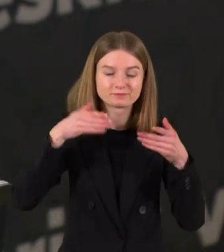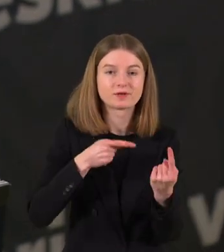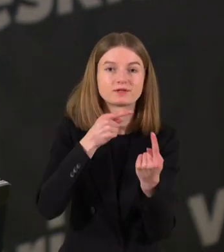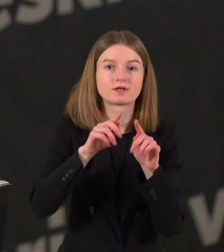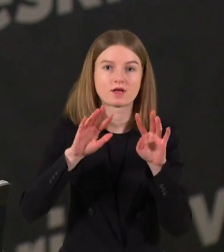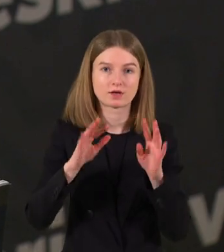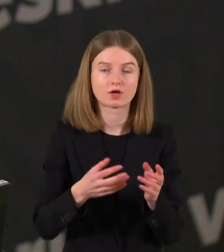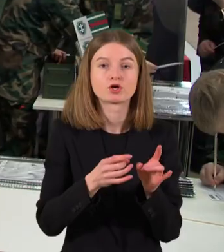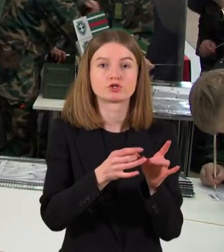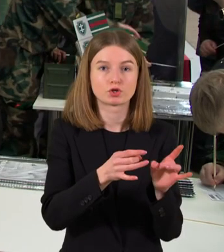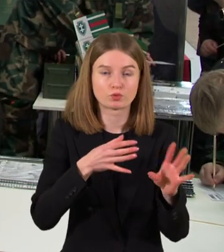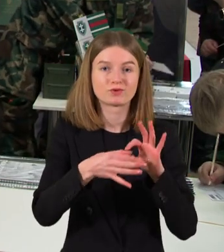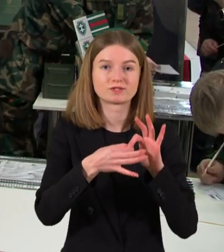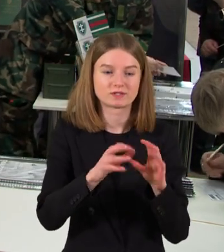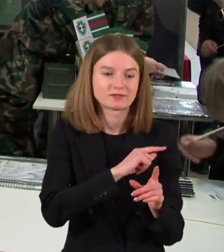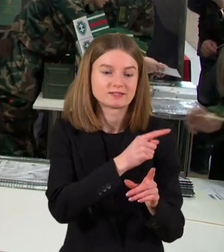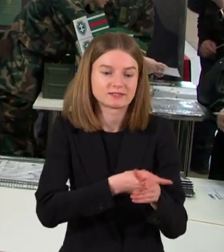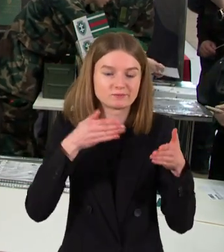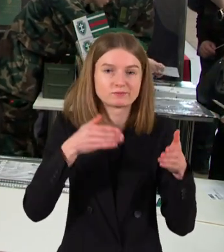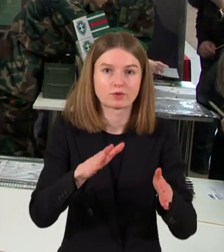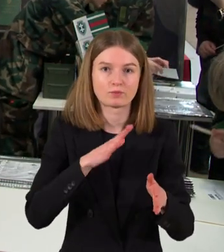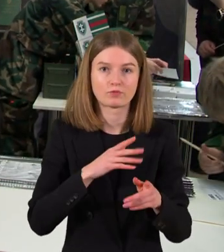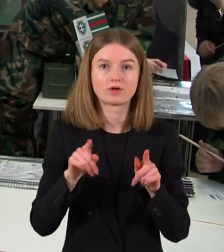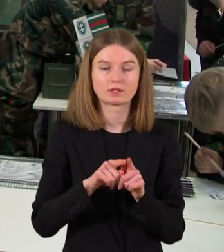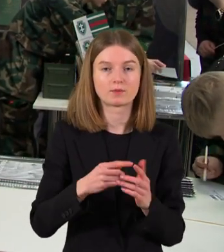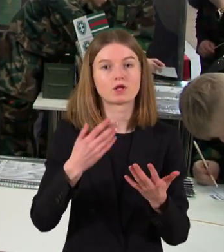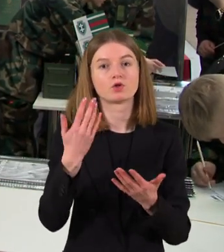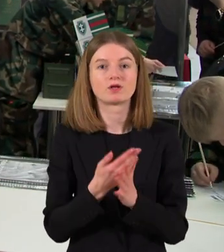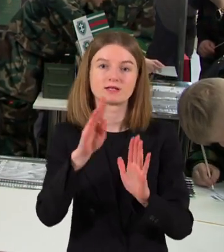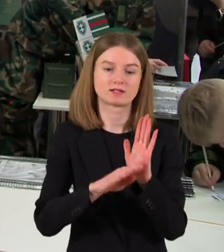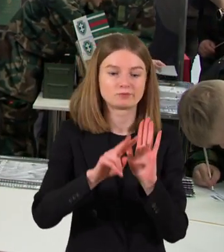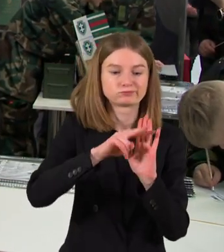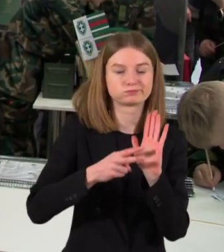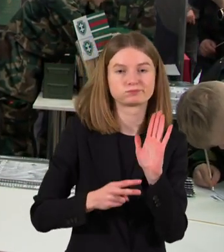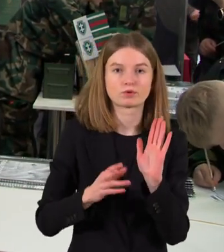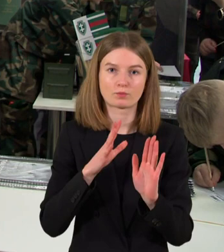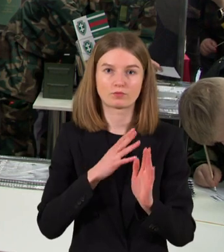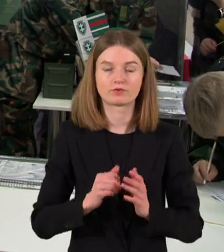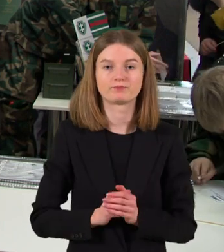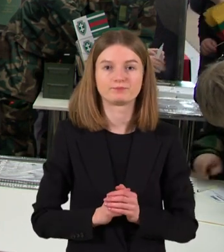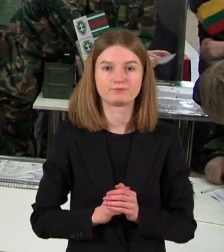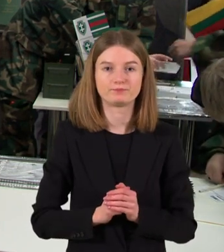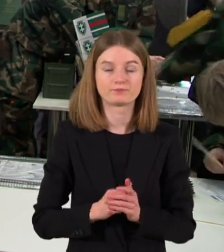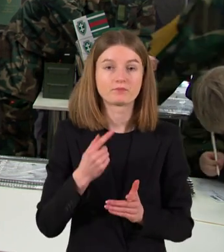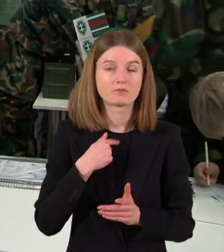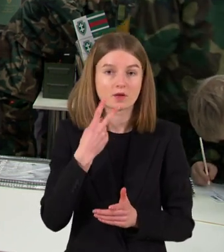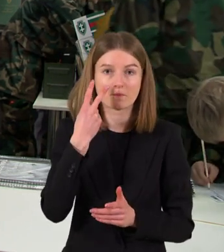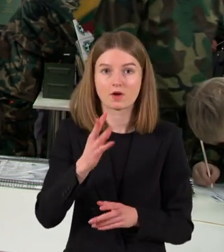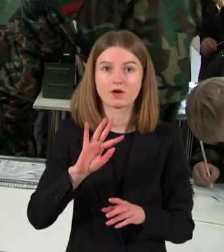Didėjo finansavimas primta ir nauja Šaulių sąjungos įstatymo redakcija. Viena vertus beveikios abijonės mes matom